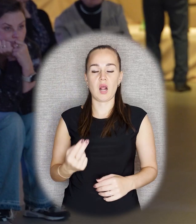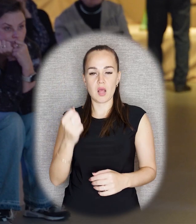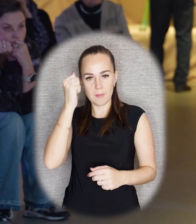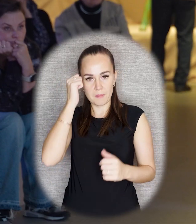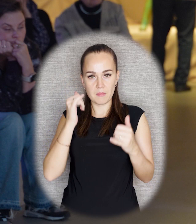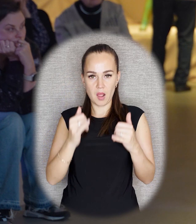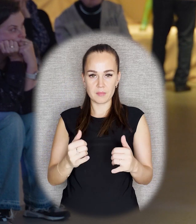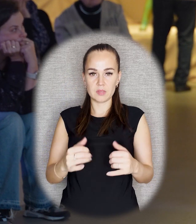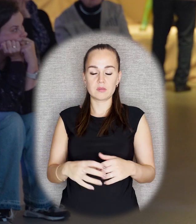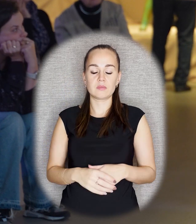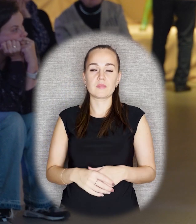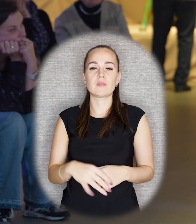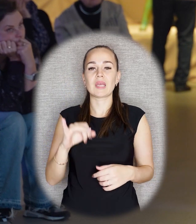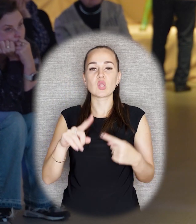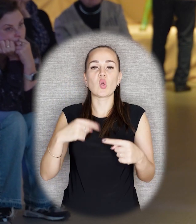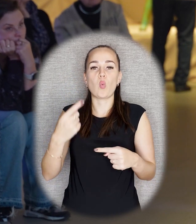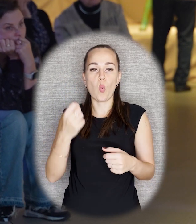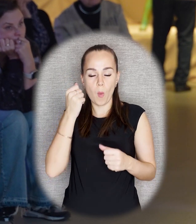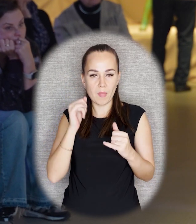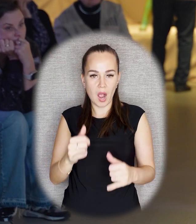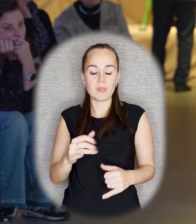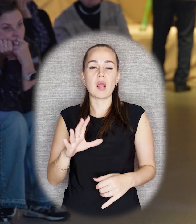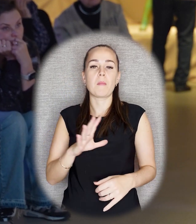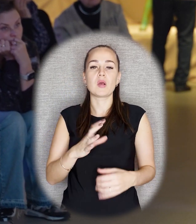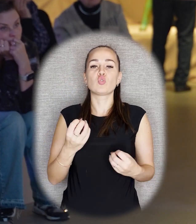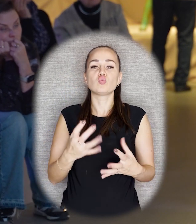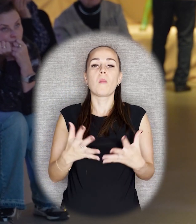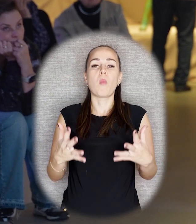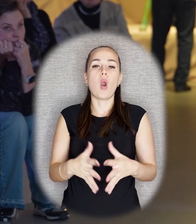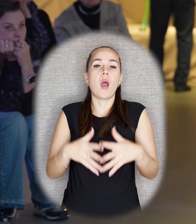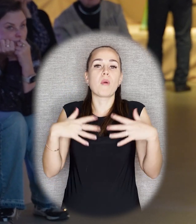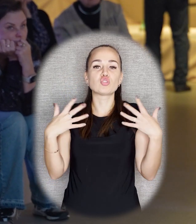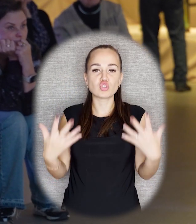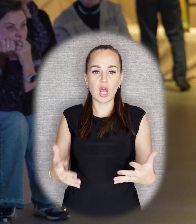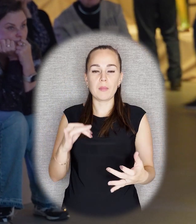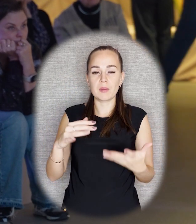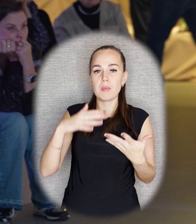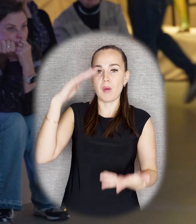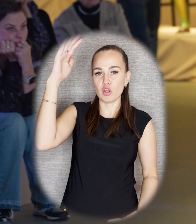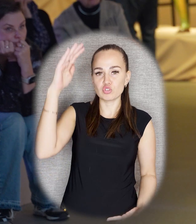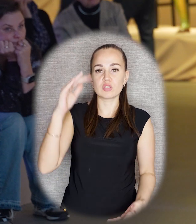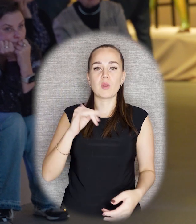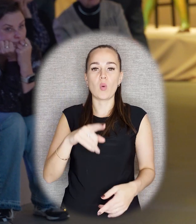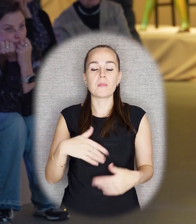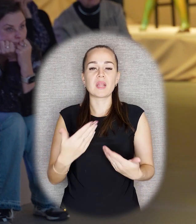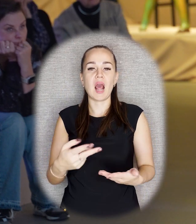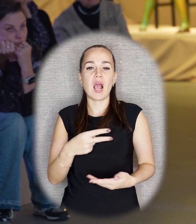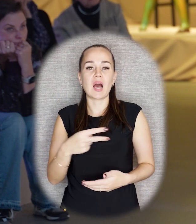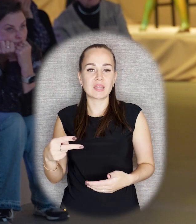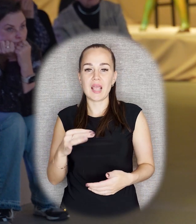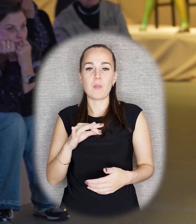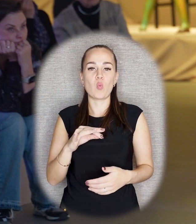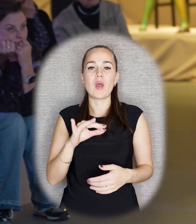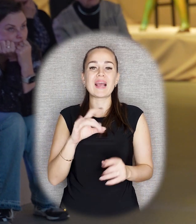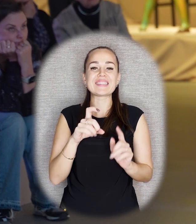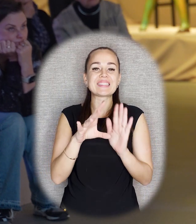один памятник, на который мы посмотрим, был еще больше по размерам, задуман еще более масштабно. Ну и интересно то, что он предлагал темы не из